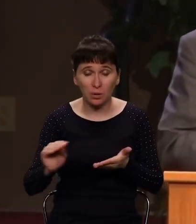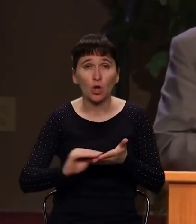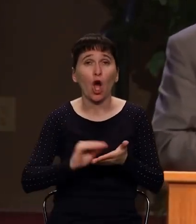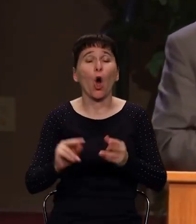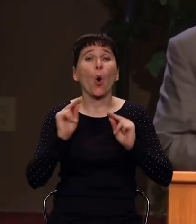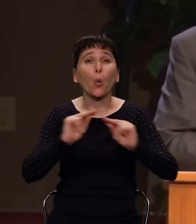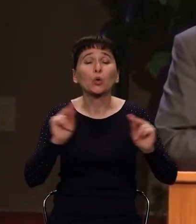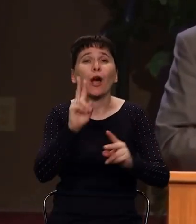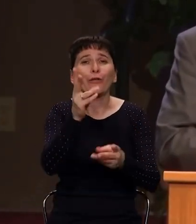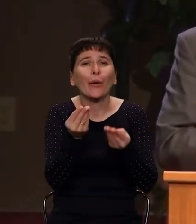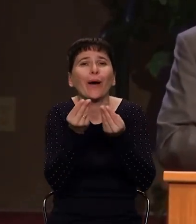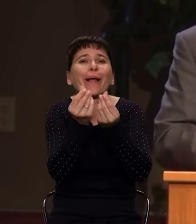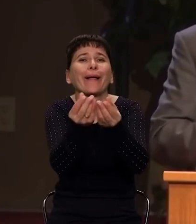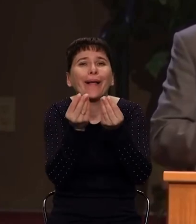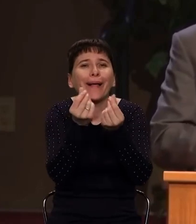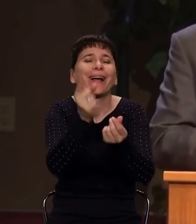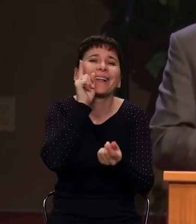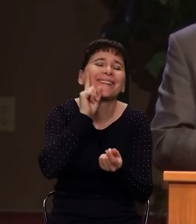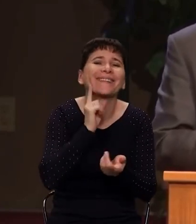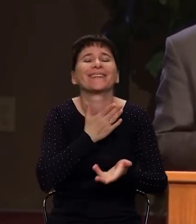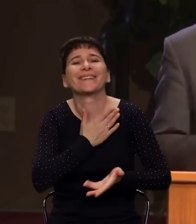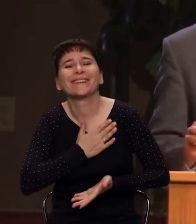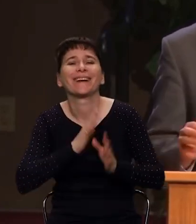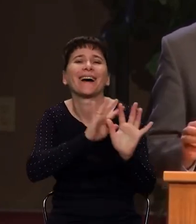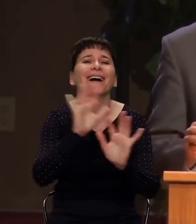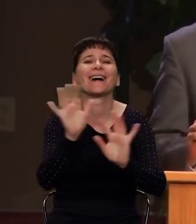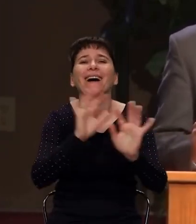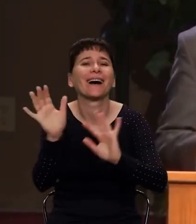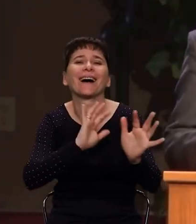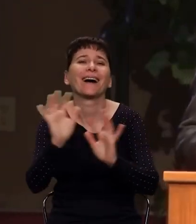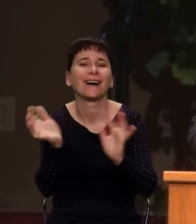слуху, друзья, это те очень часто, которые